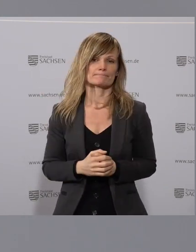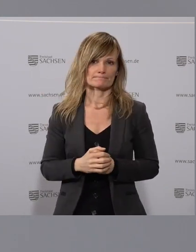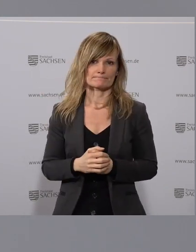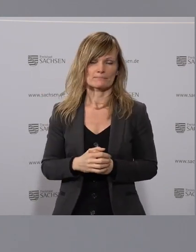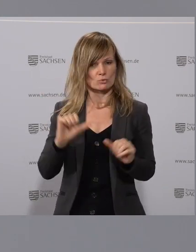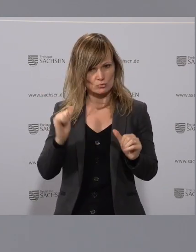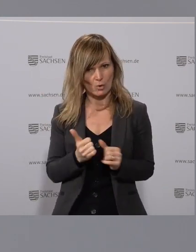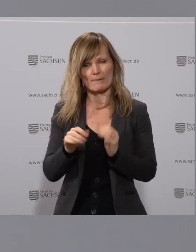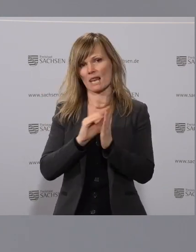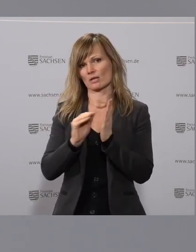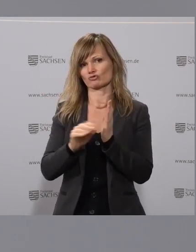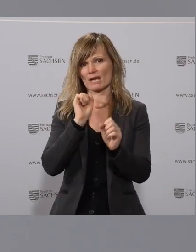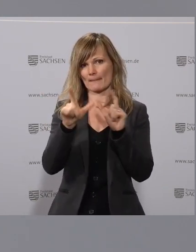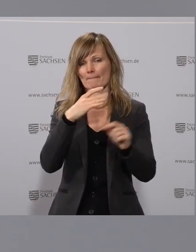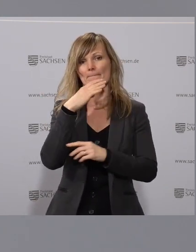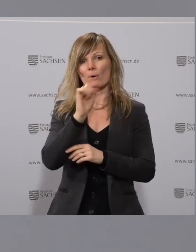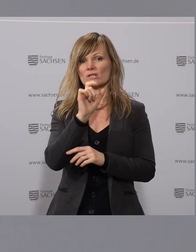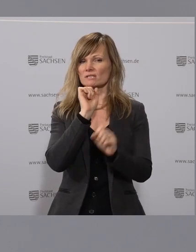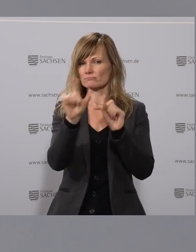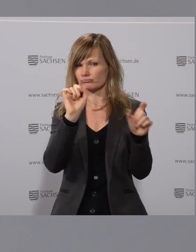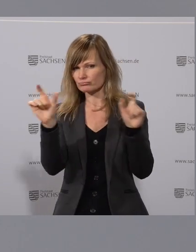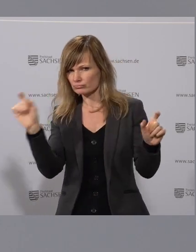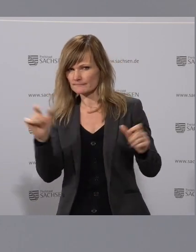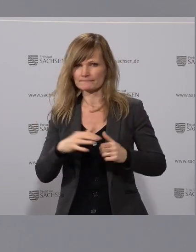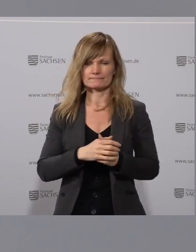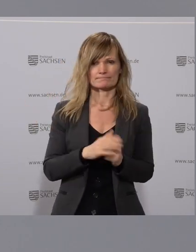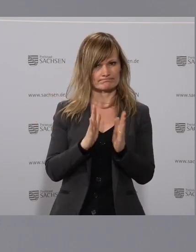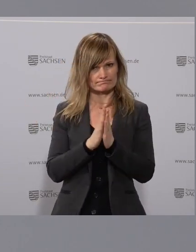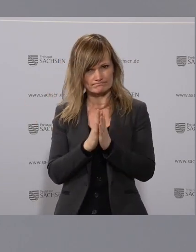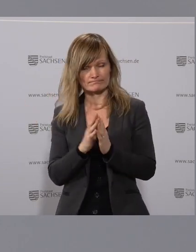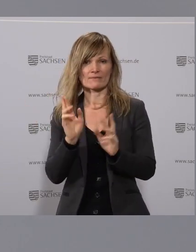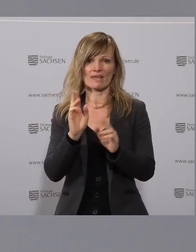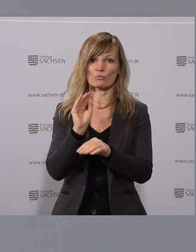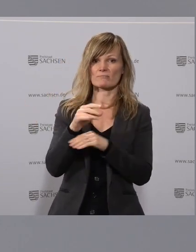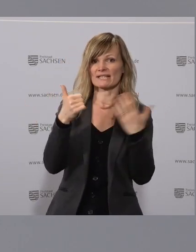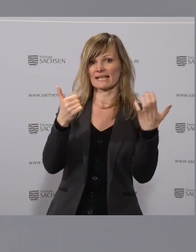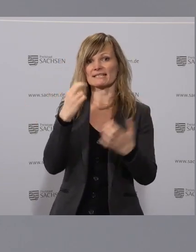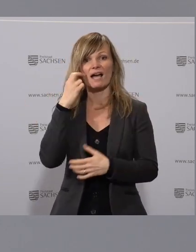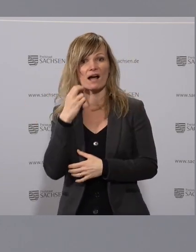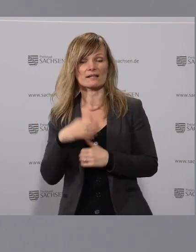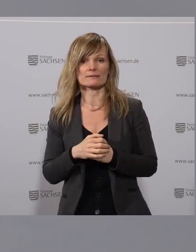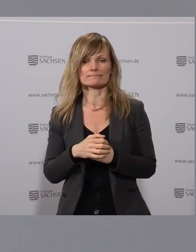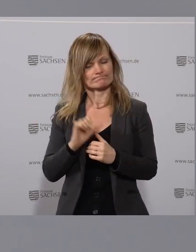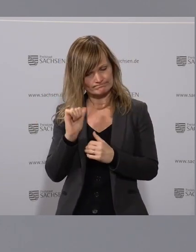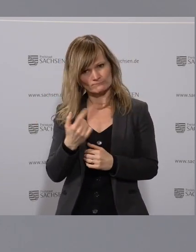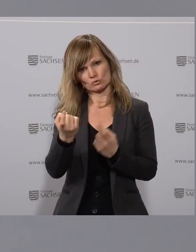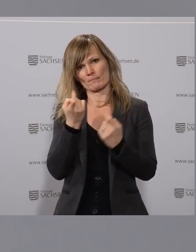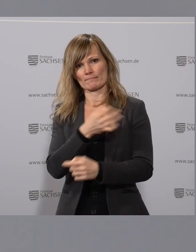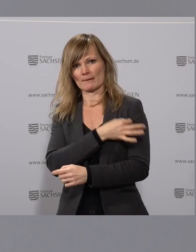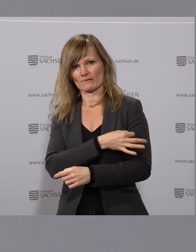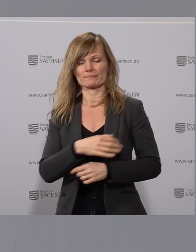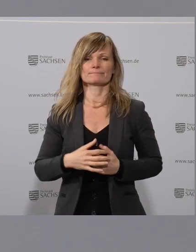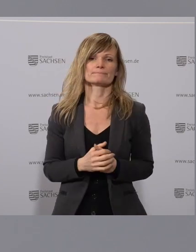die Menschen ja nochmal angeschrieben. Deswegen bitten wir nach wie vor, dass sich gerade die Menschen, die über 60 Jahre alt sind, wirklich impfen lassen.